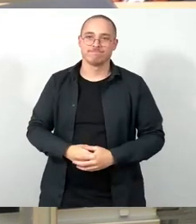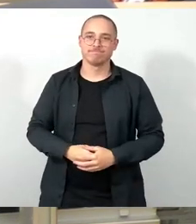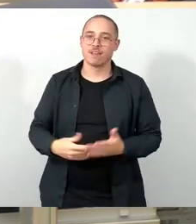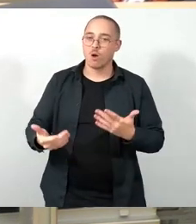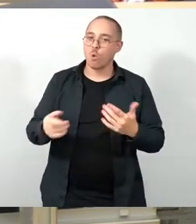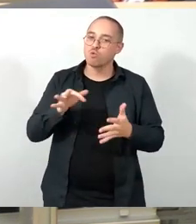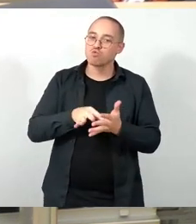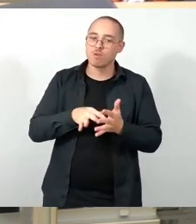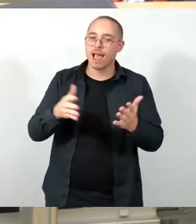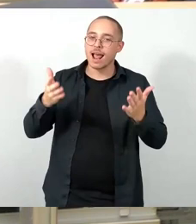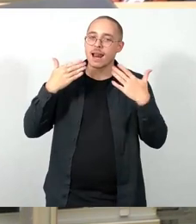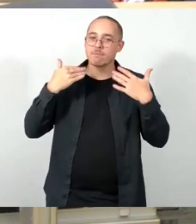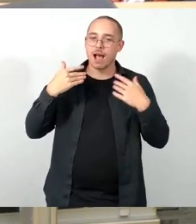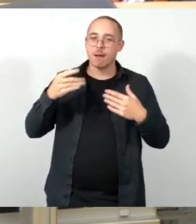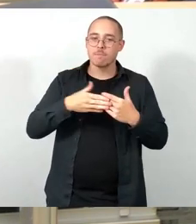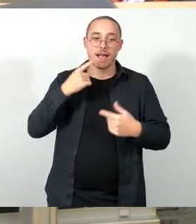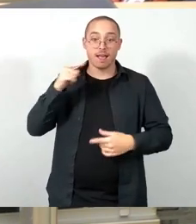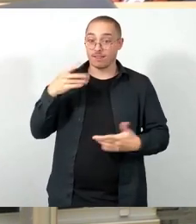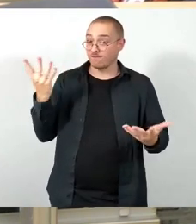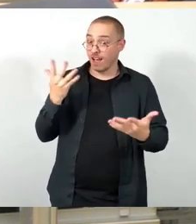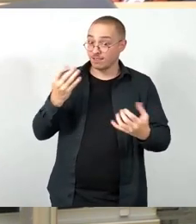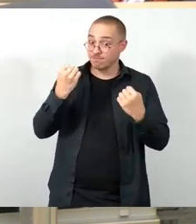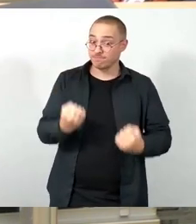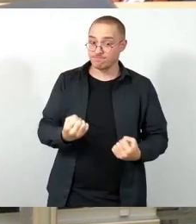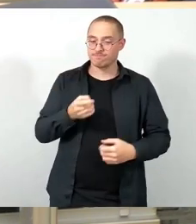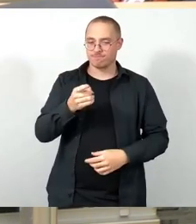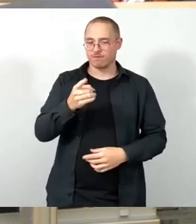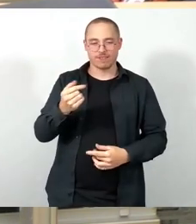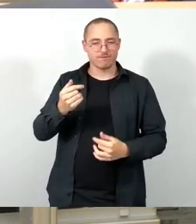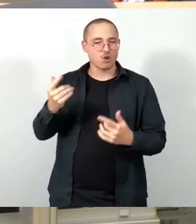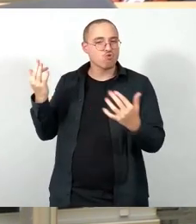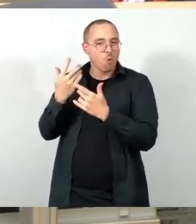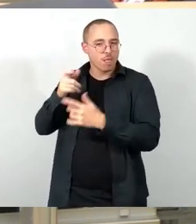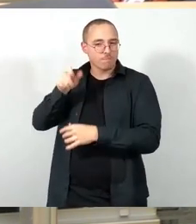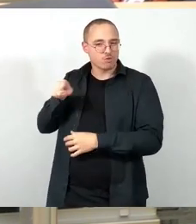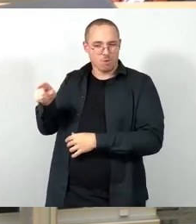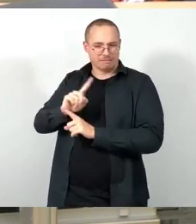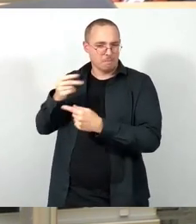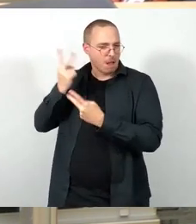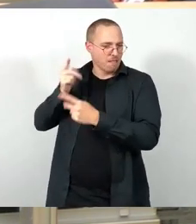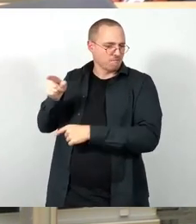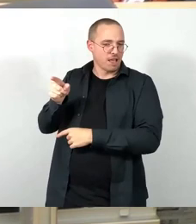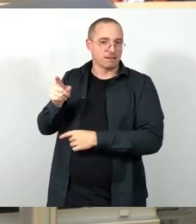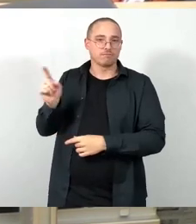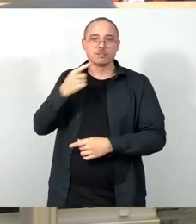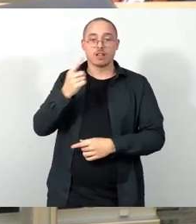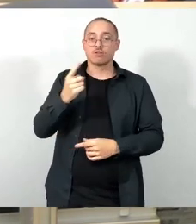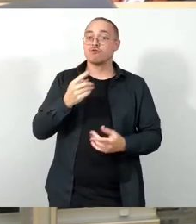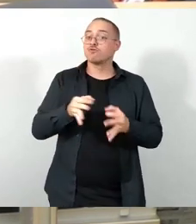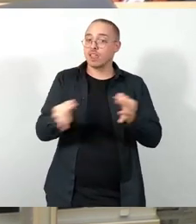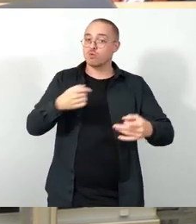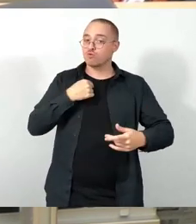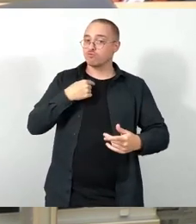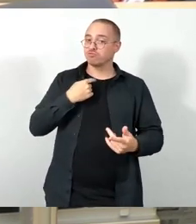Grüne, für die Öffentlichkeit. Der Satzung stimme ich zu, sollen Sie es versuchen, vielleicht irre ich mich ja,